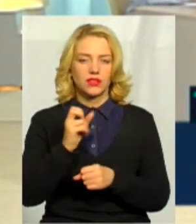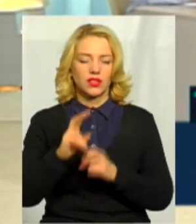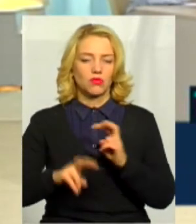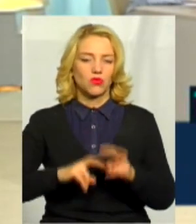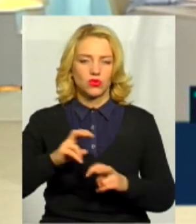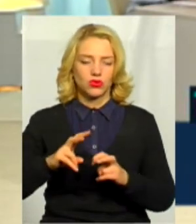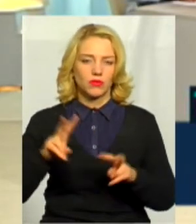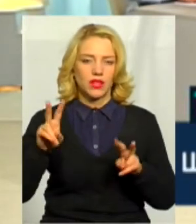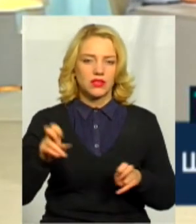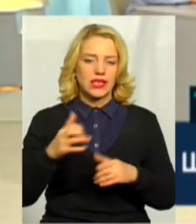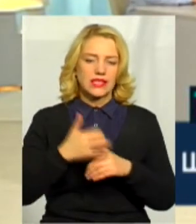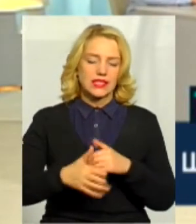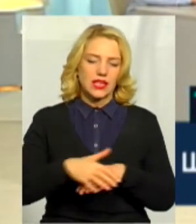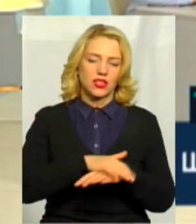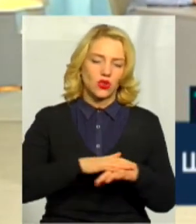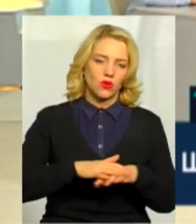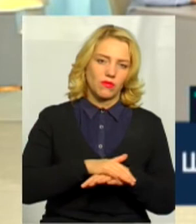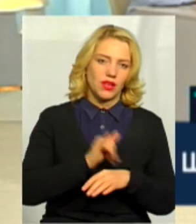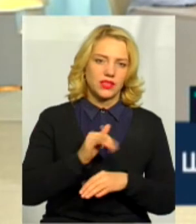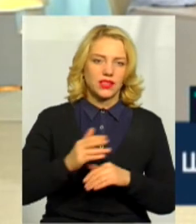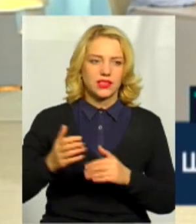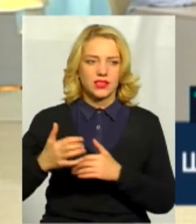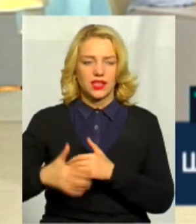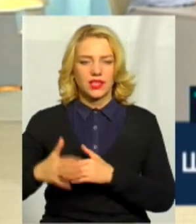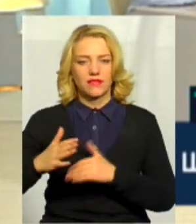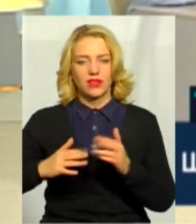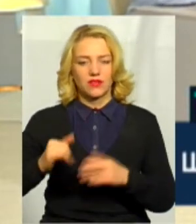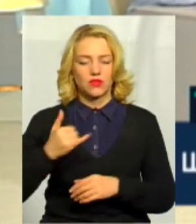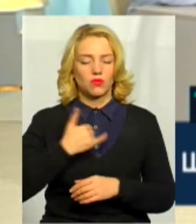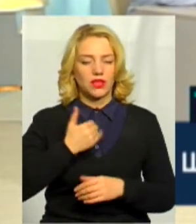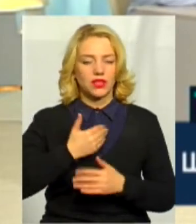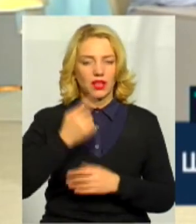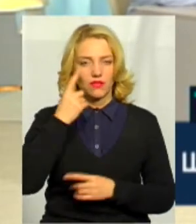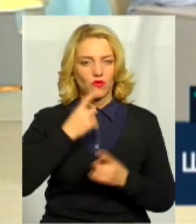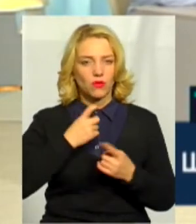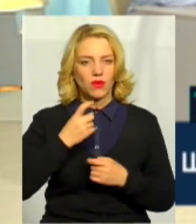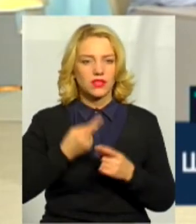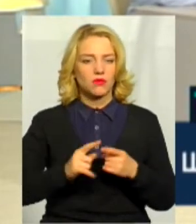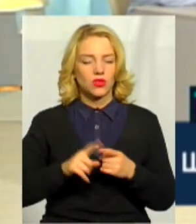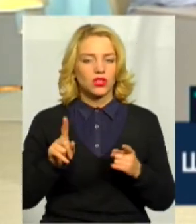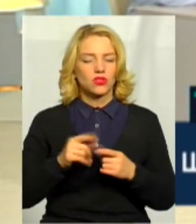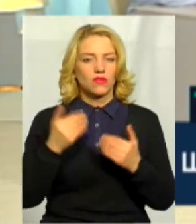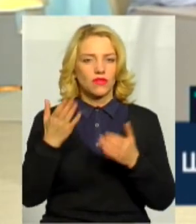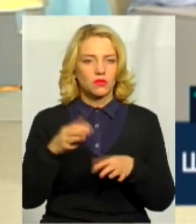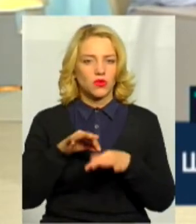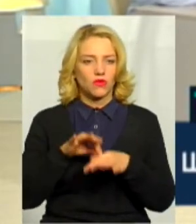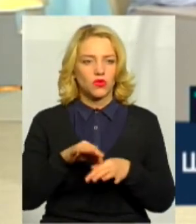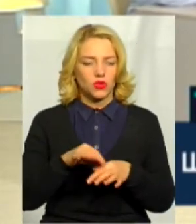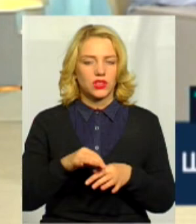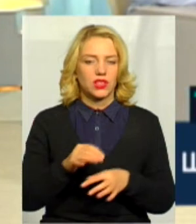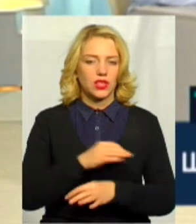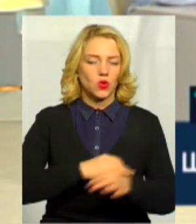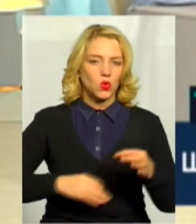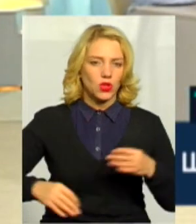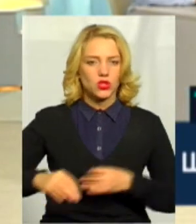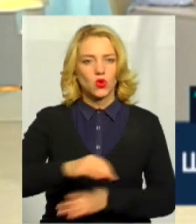і серед громади, і серед фахівців, експертного середовища. От у мене є інформація про те, що і ви проводили низку круглих